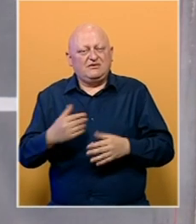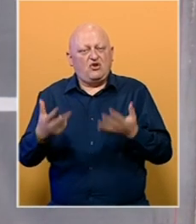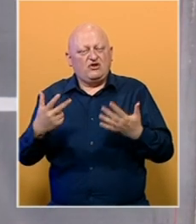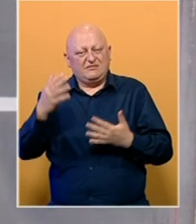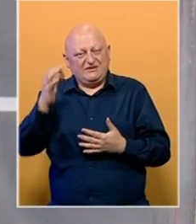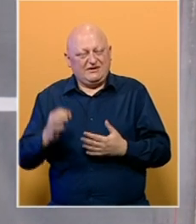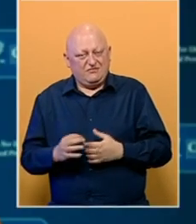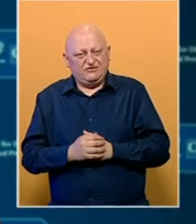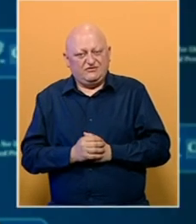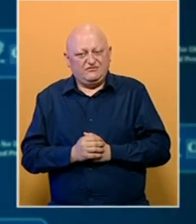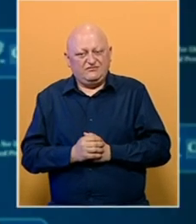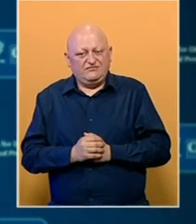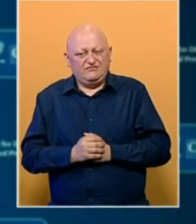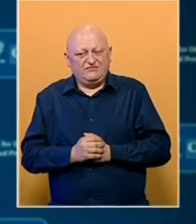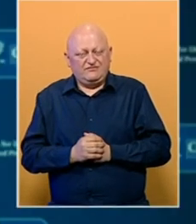80%.